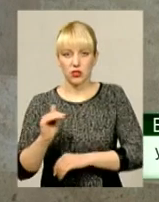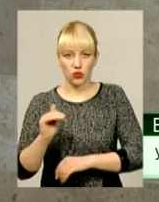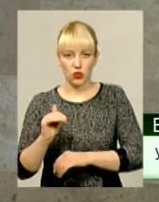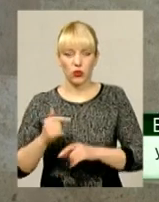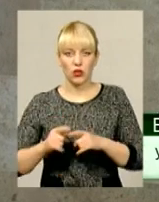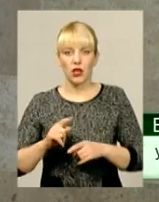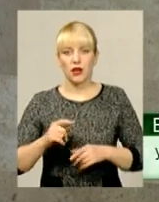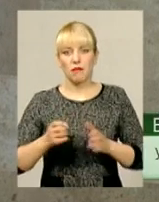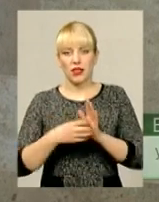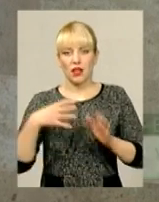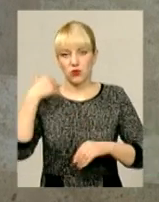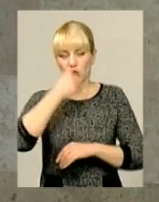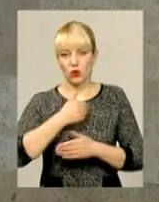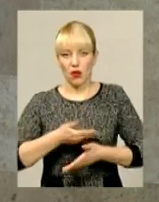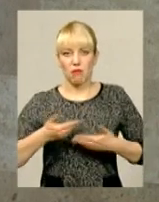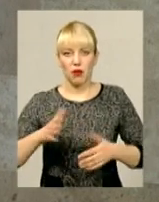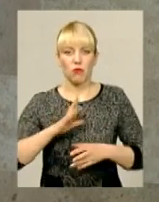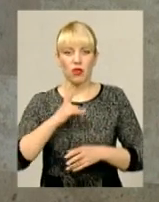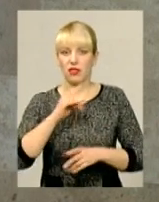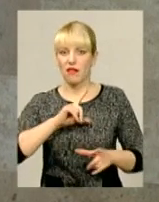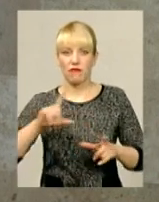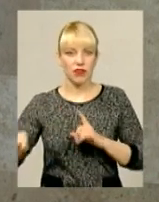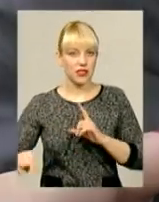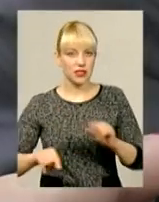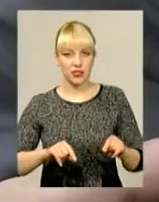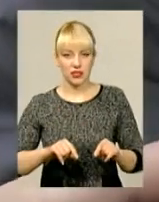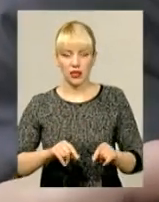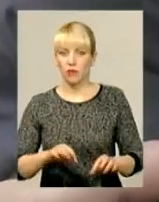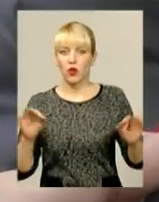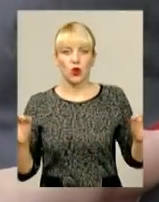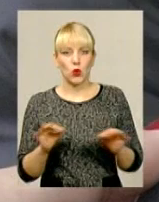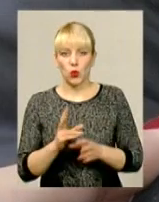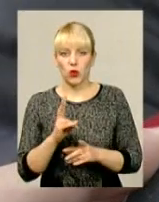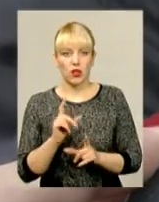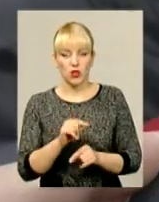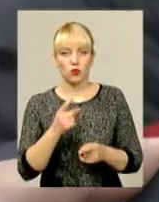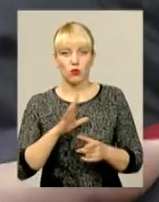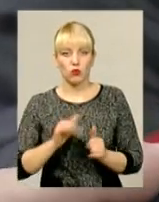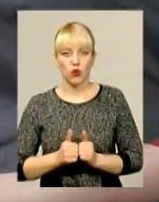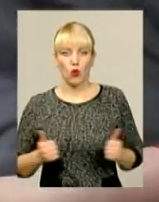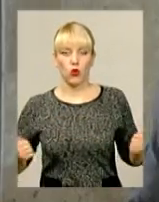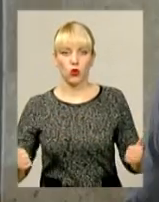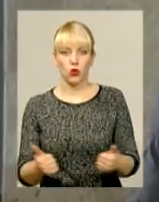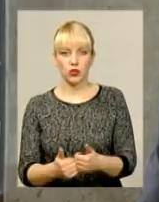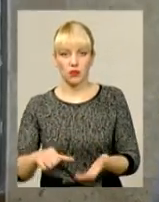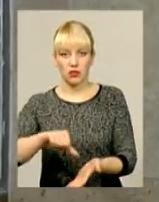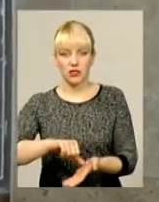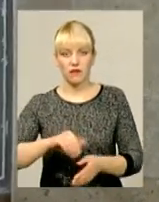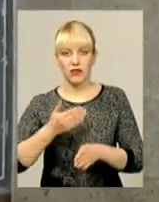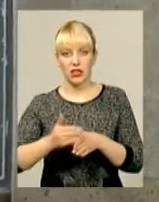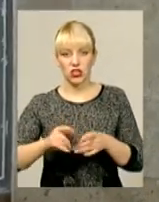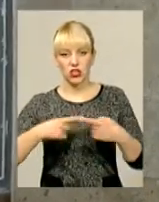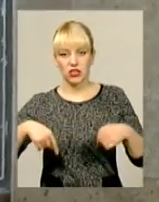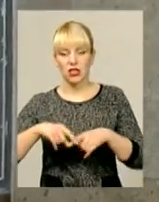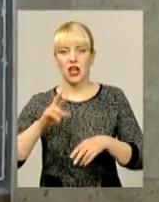року. Ми вже були невиїзні, нікуди ми не їздили, тому що були вже в оточенні. Представник частини сказав, що так як